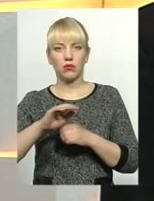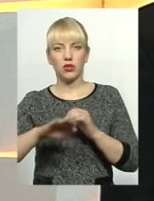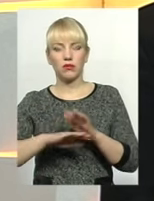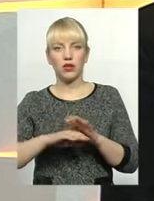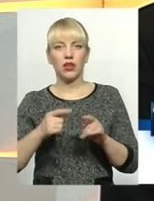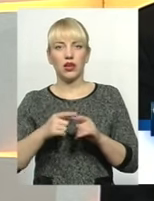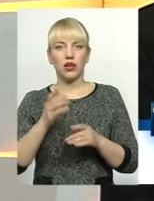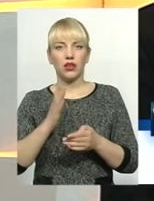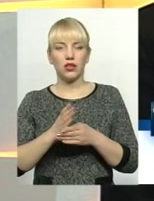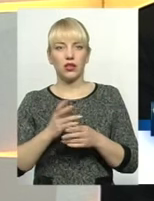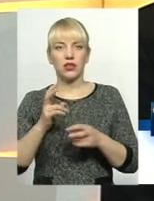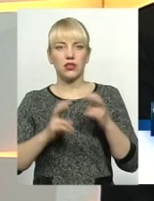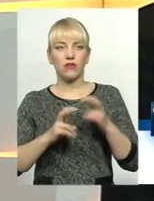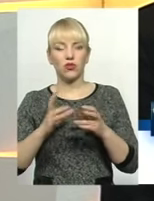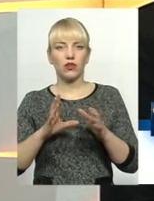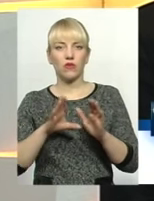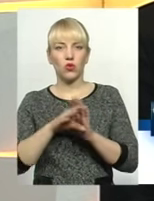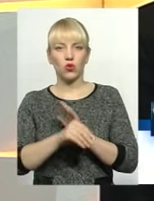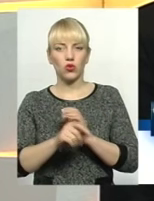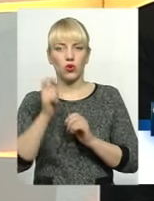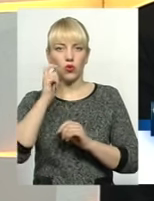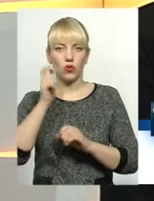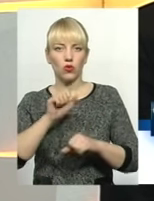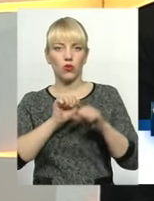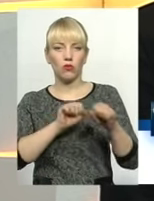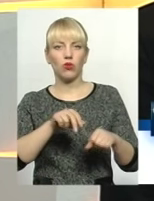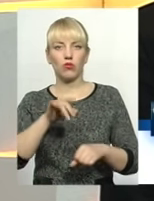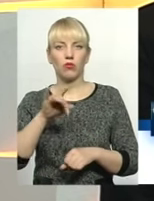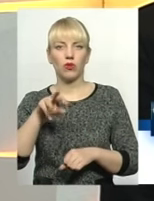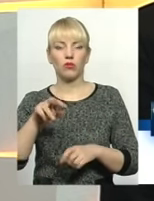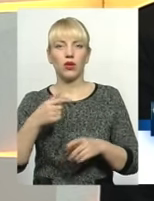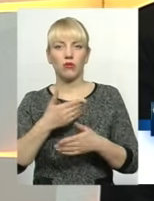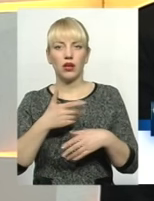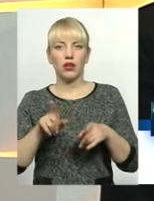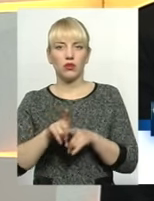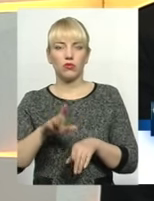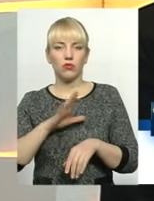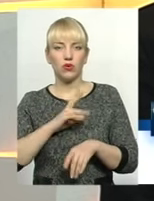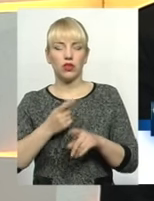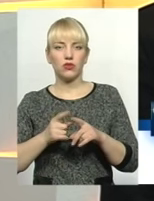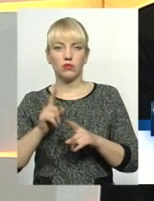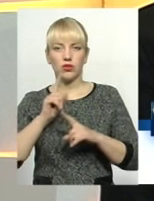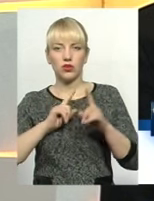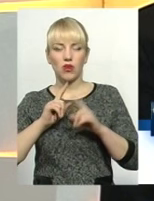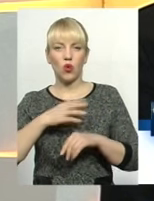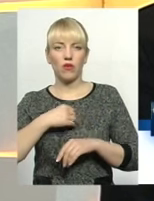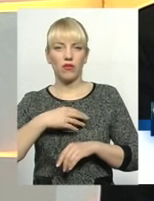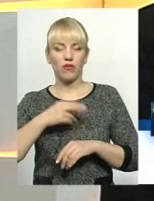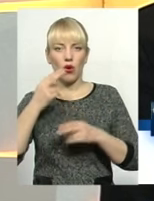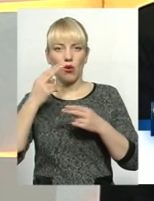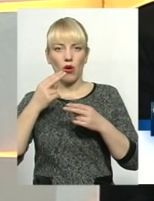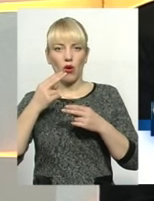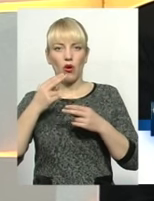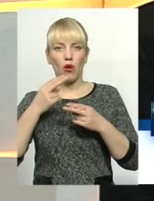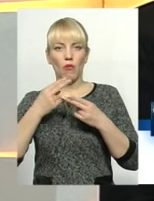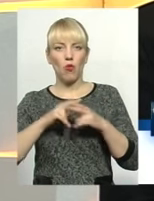механіки, який включений в «Укроборонпром». Ми теж були на такому засіданні в місті, у львівській політехніці, місту Львів,